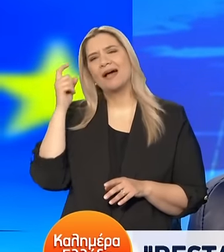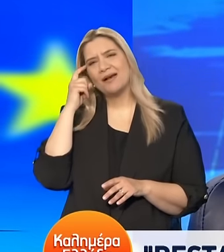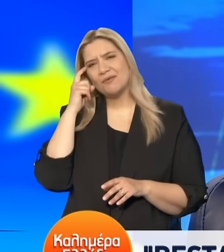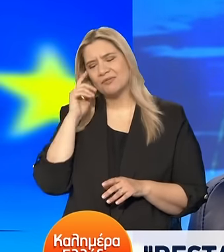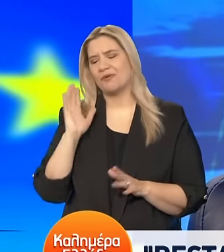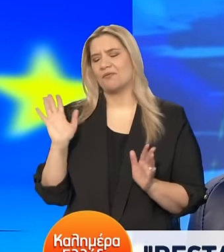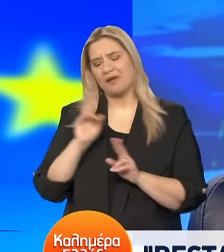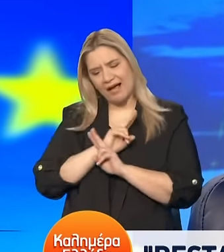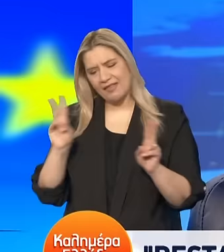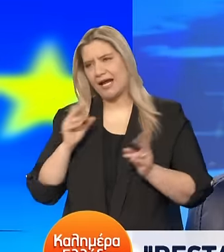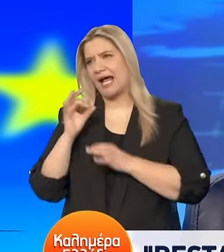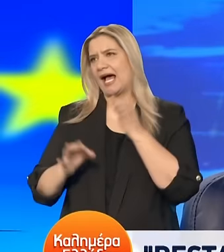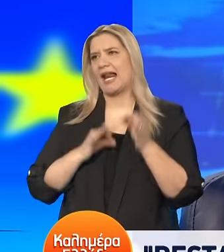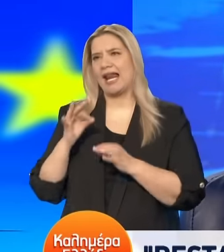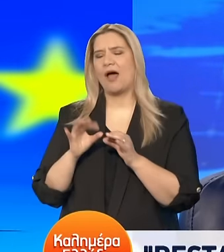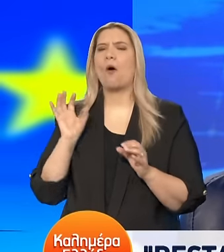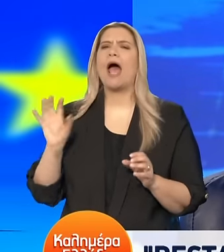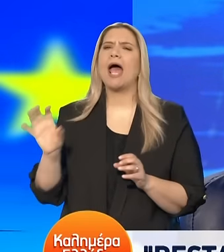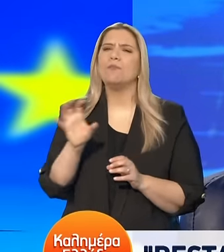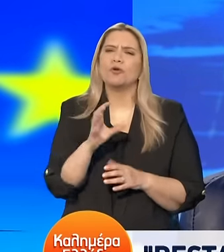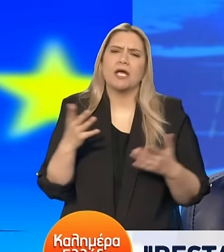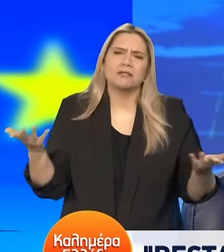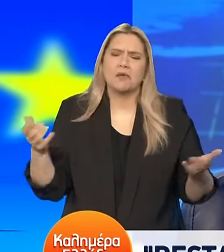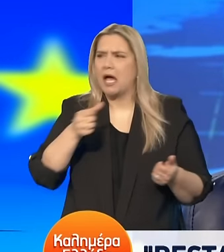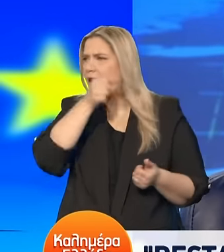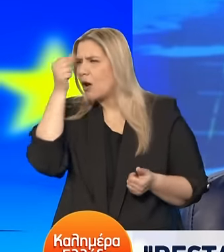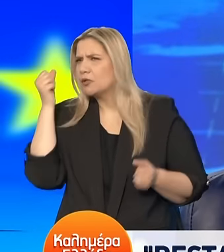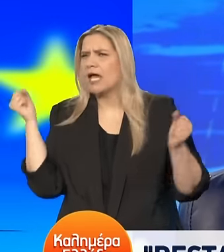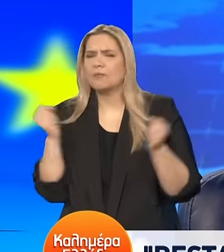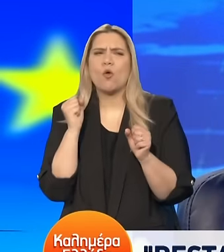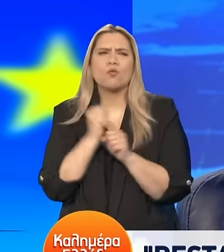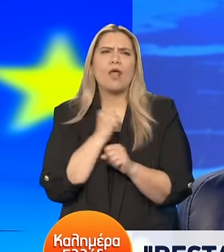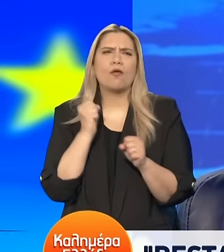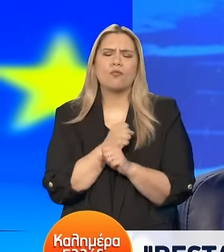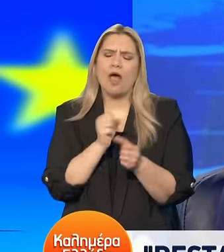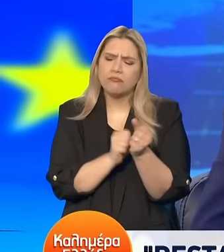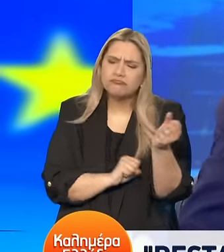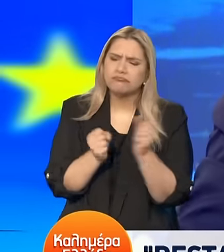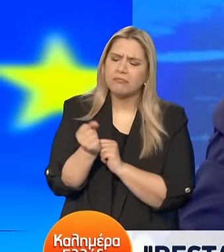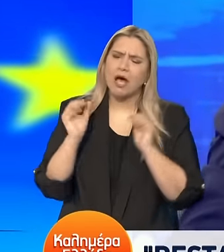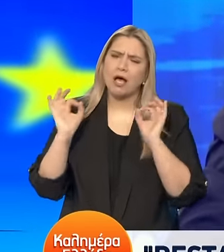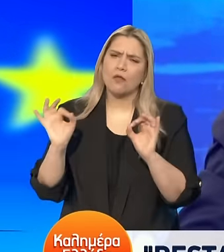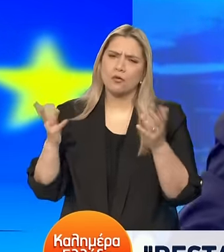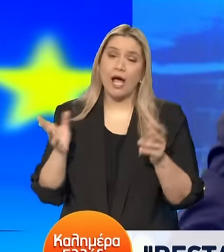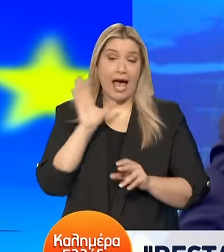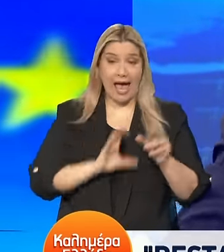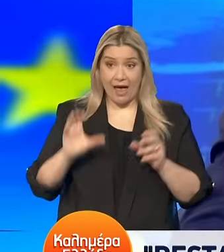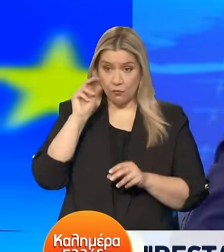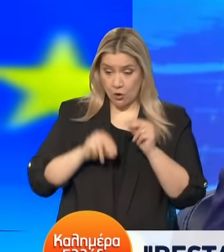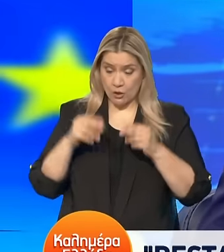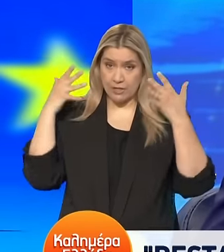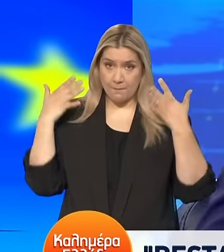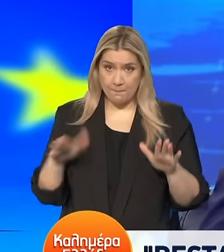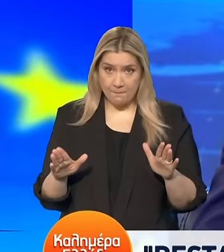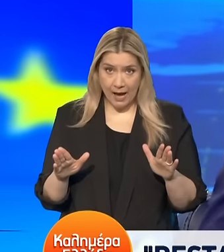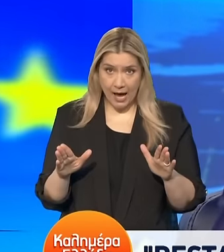υπάρχει Εποχές δεν υπάρχουν Η δουλειά συνεχίζεται Και ναι βέβαια Μετά τις ευρωεκλογές Γιατί όπως είπα Όταν όλοι